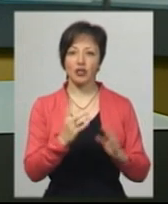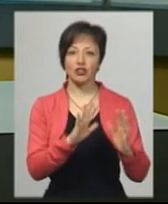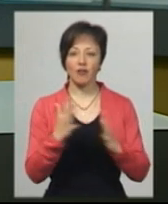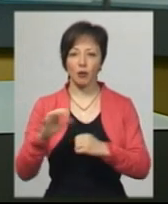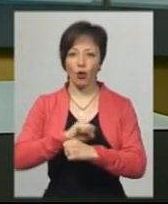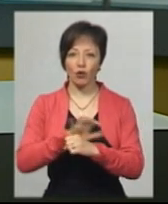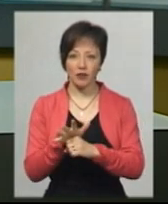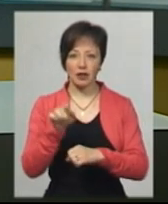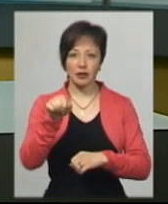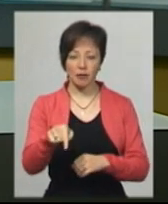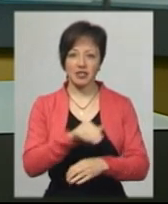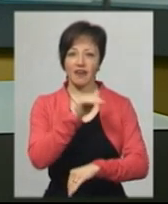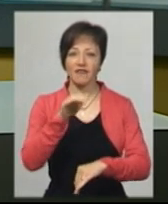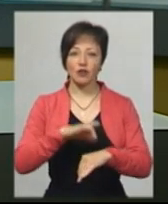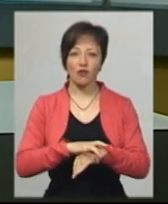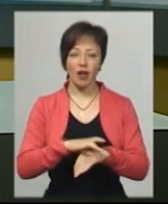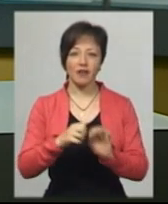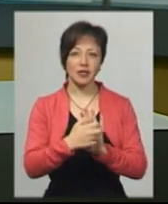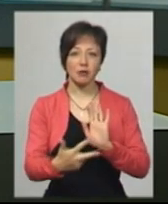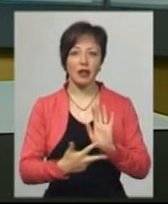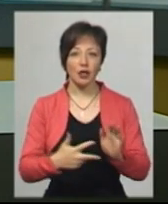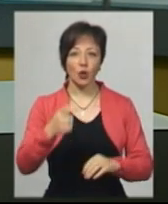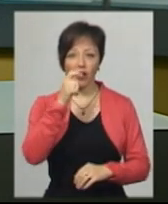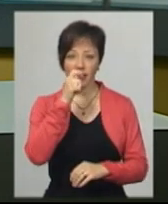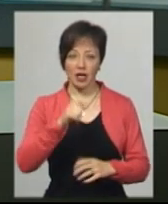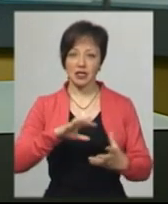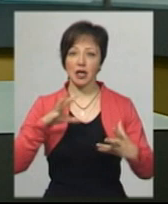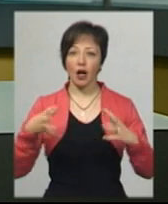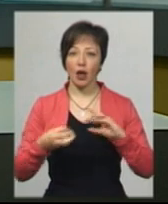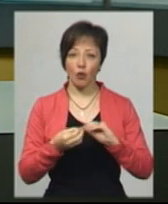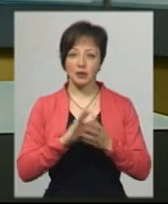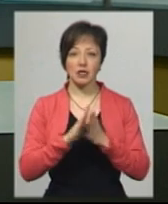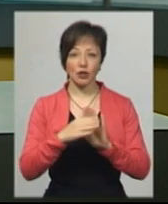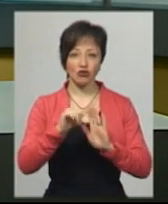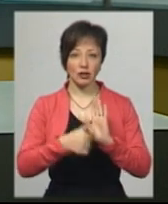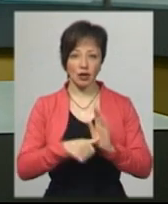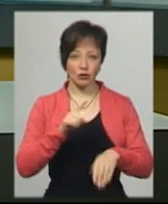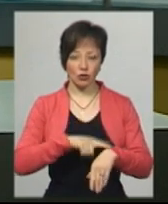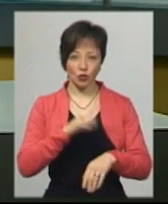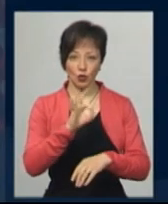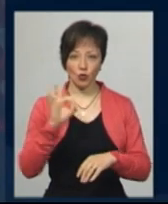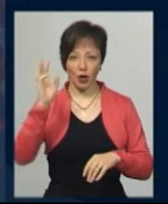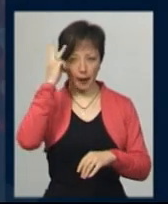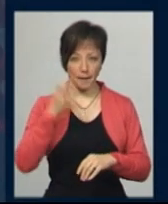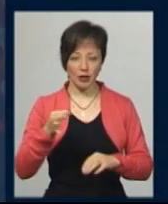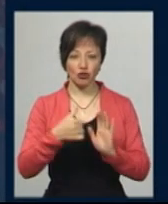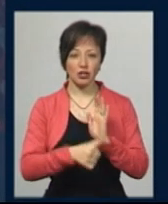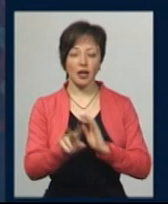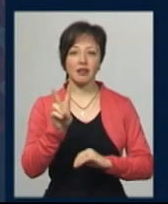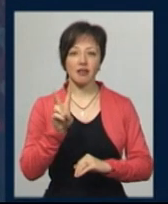коронавірусу у монастирі зафіксували 18 квітня. Загалом станом на 16.00 на Хмельниччині 62